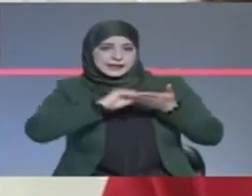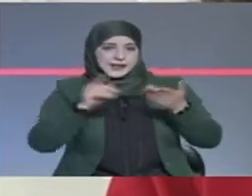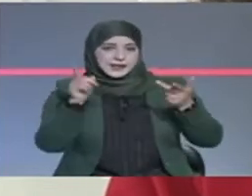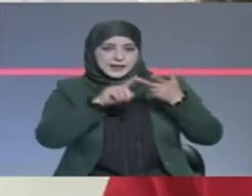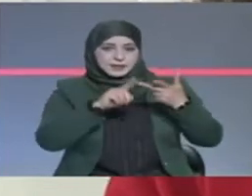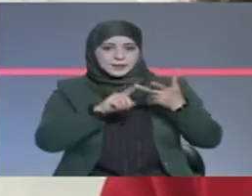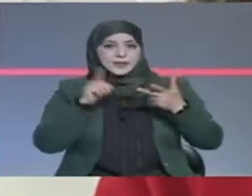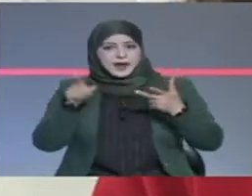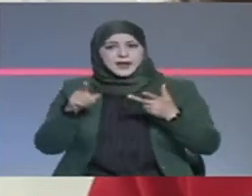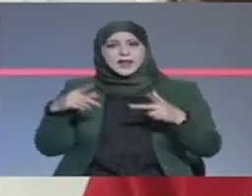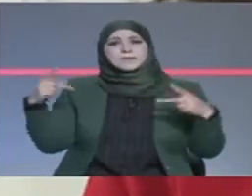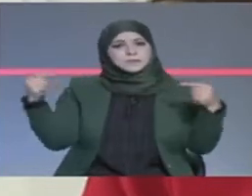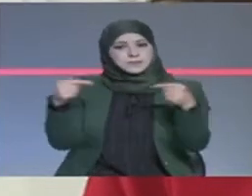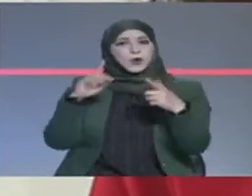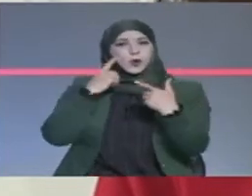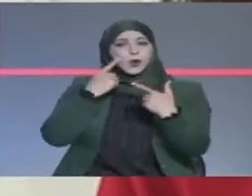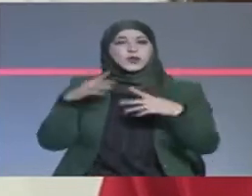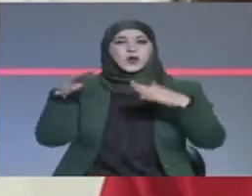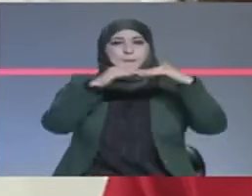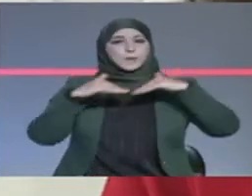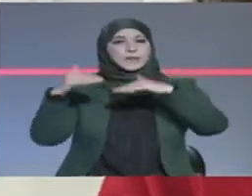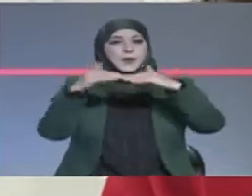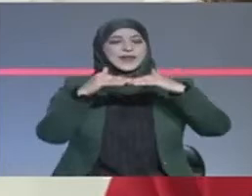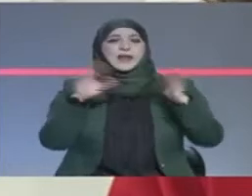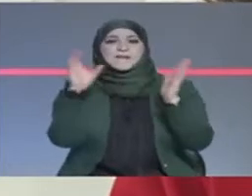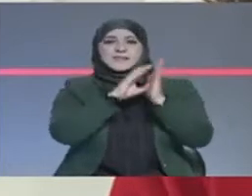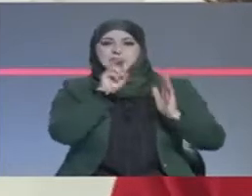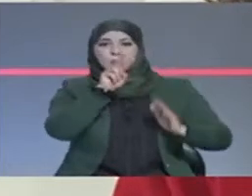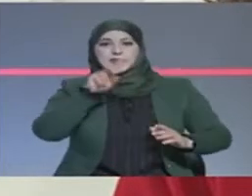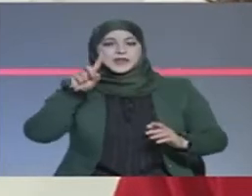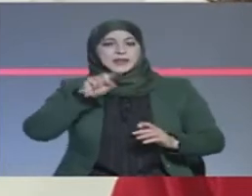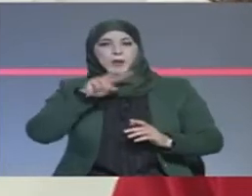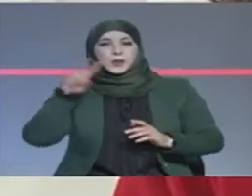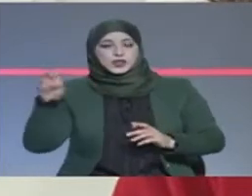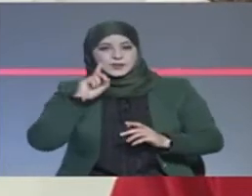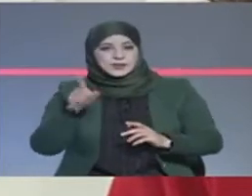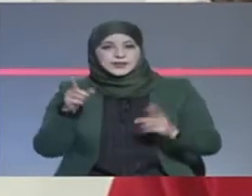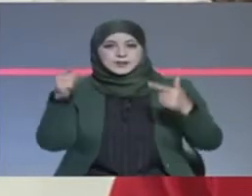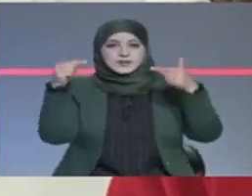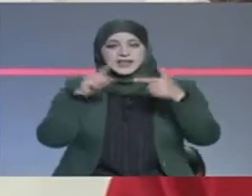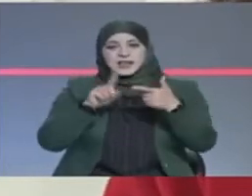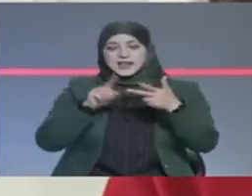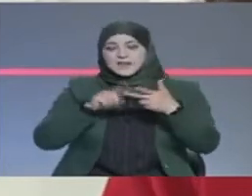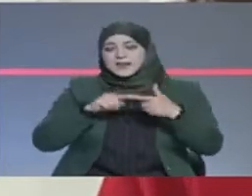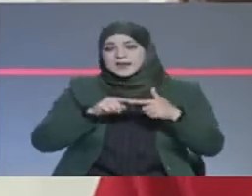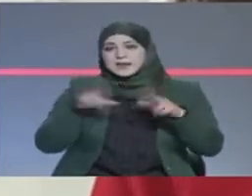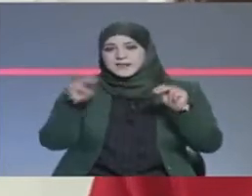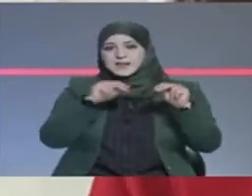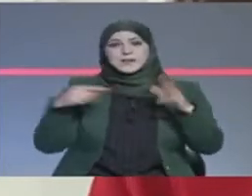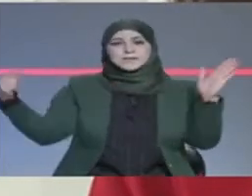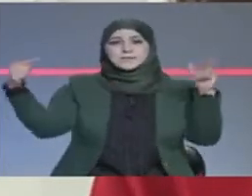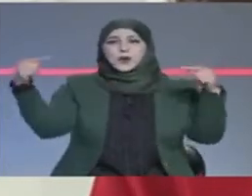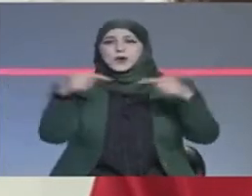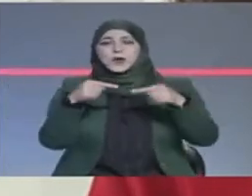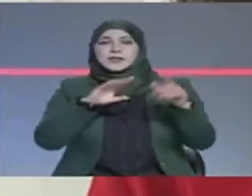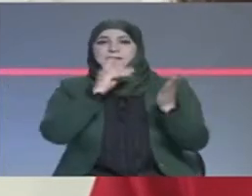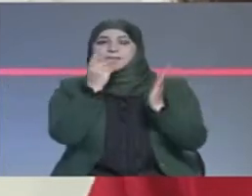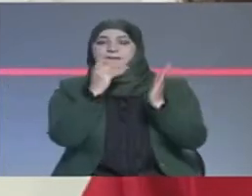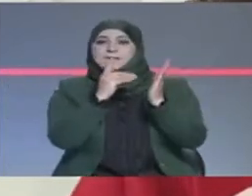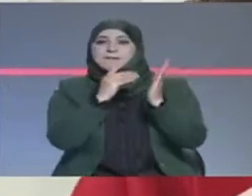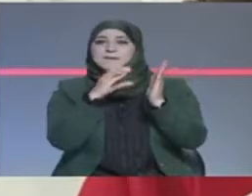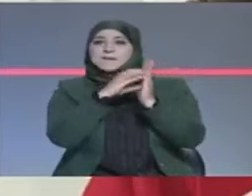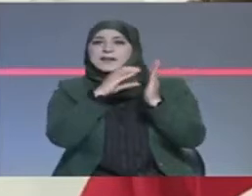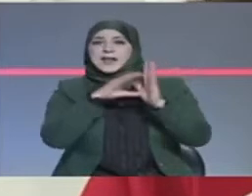مخالف لمبدأ المساوات الدستورية الفصل 21 مخالف لمبدأ الفصل 10 من الدستور اللي يعتبر